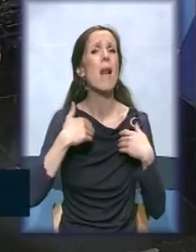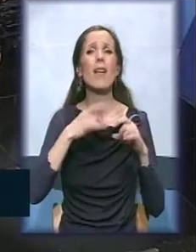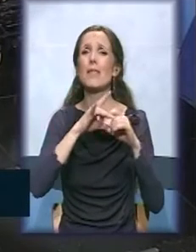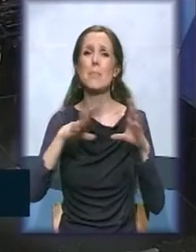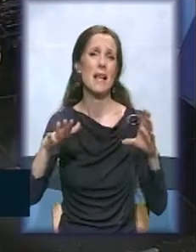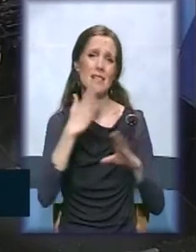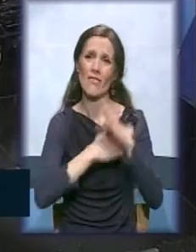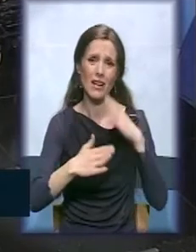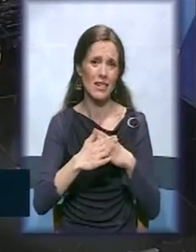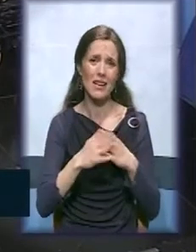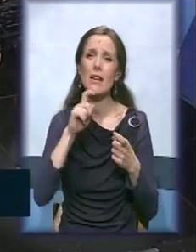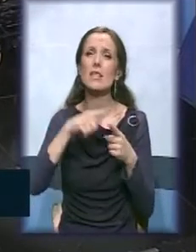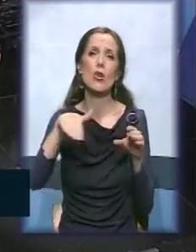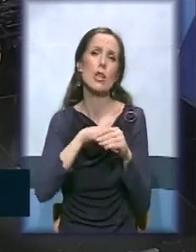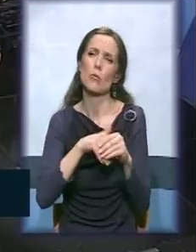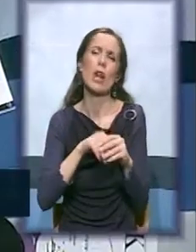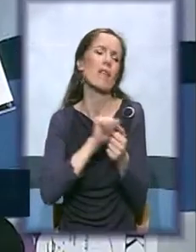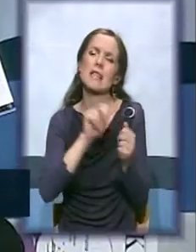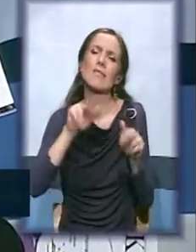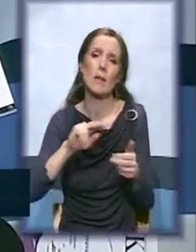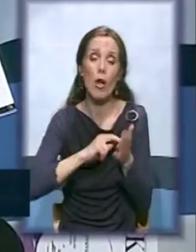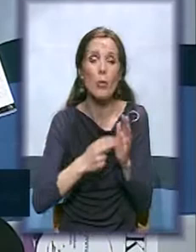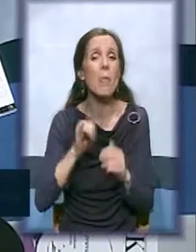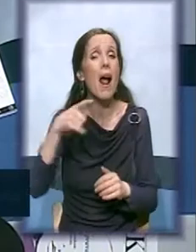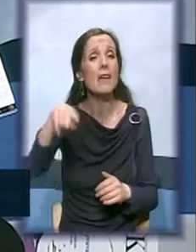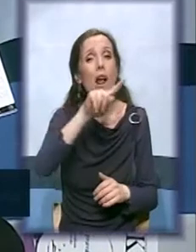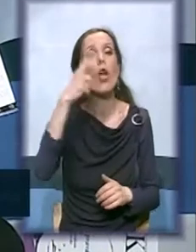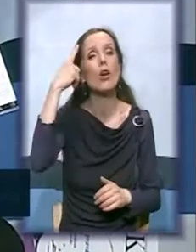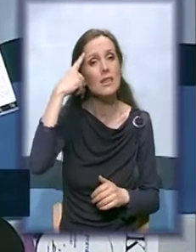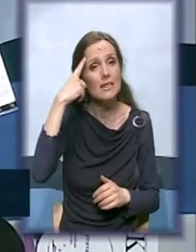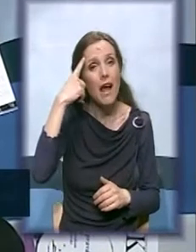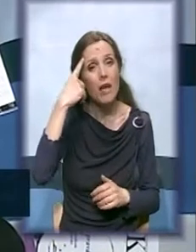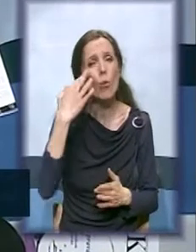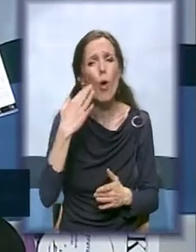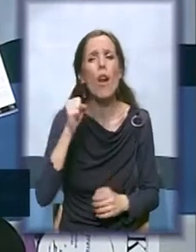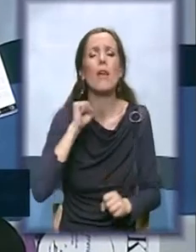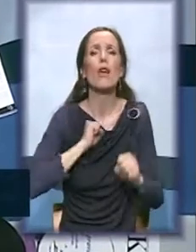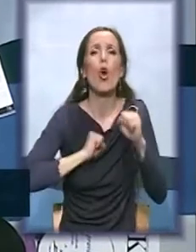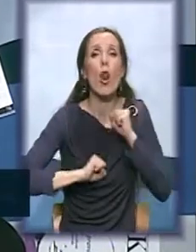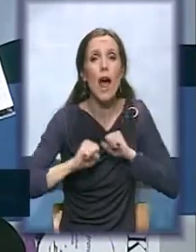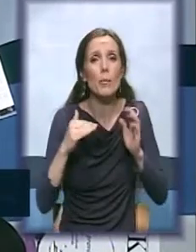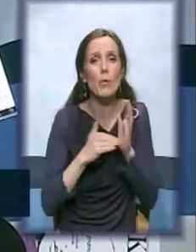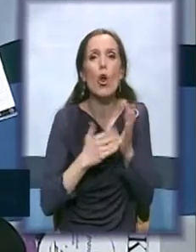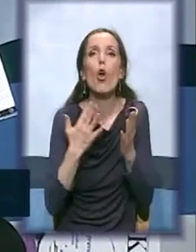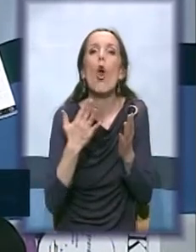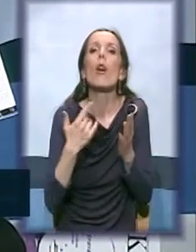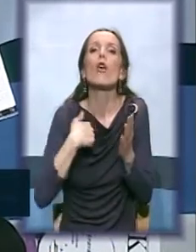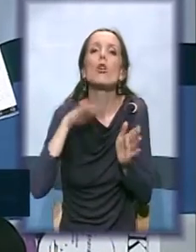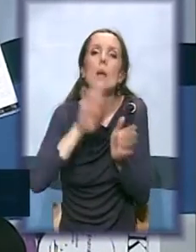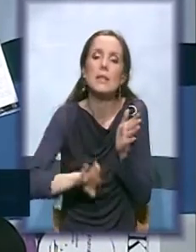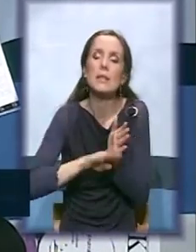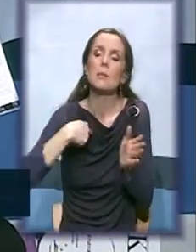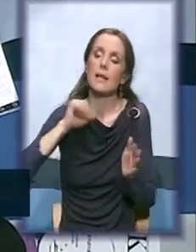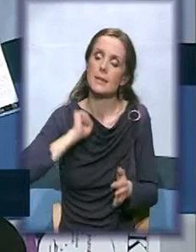za pošljavanje u pitanju, ja znam je sve. A da li znaju koliko je napora bilo potrebno i kakvu sve diskriminaciju sam trpela